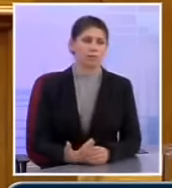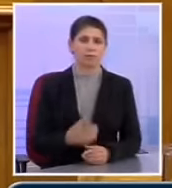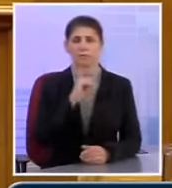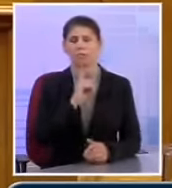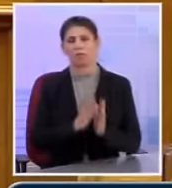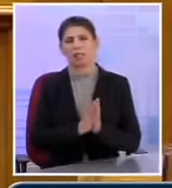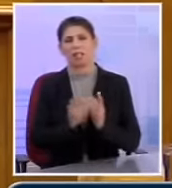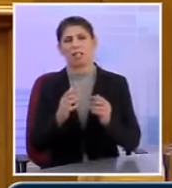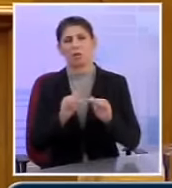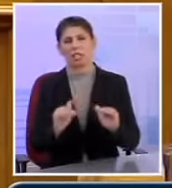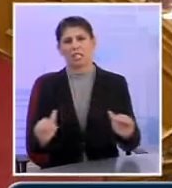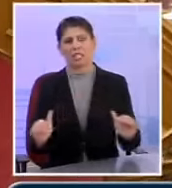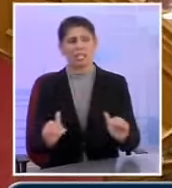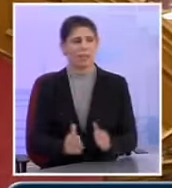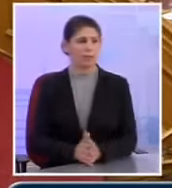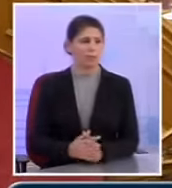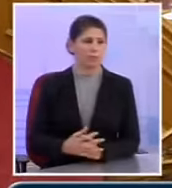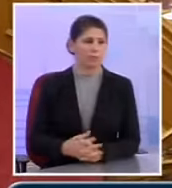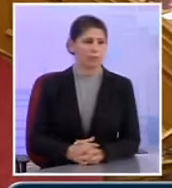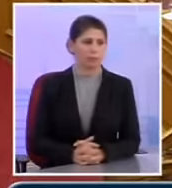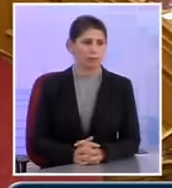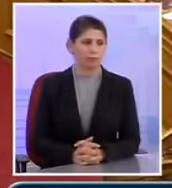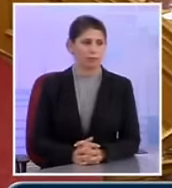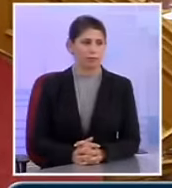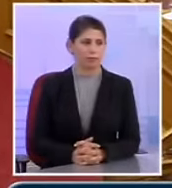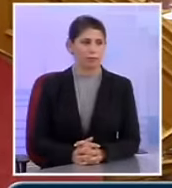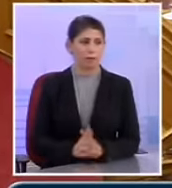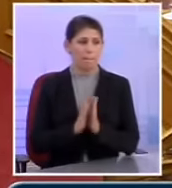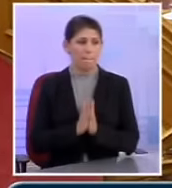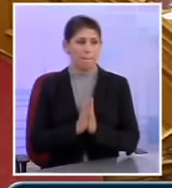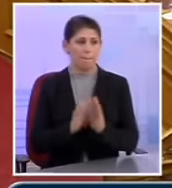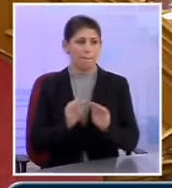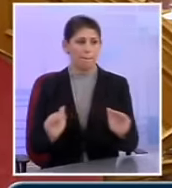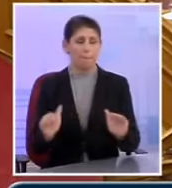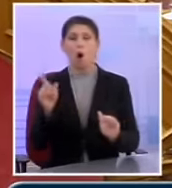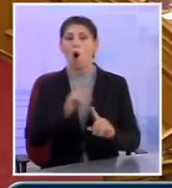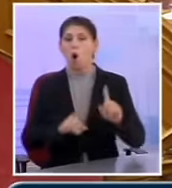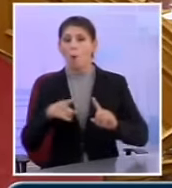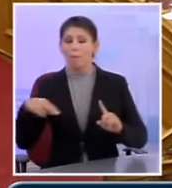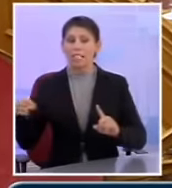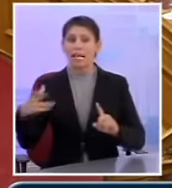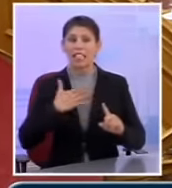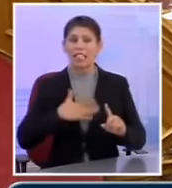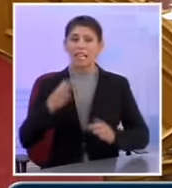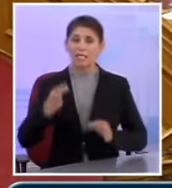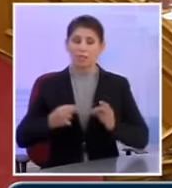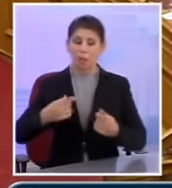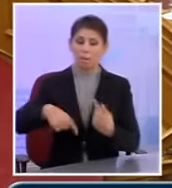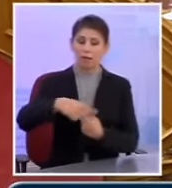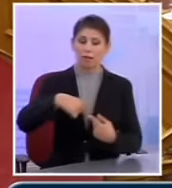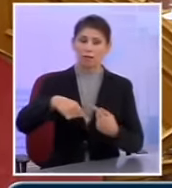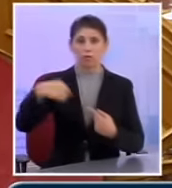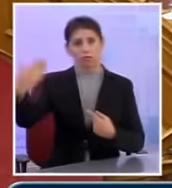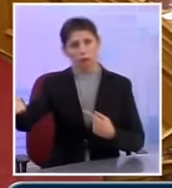ησυχία. Και όσοι οι συνάδελοι θέλουν να συζητήσουν μεταξύ τους